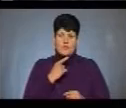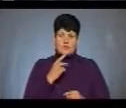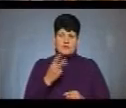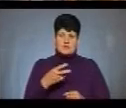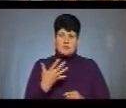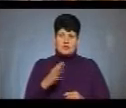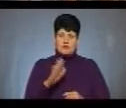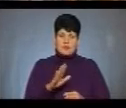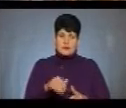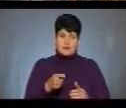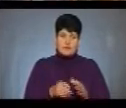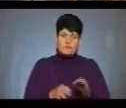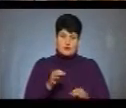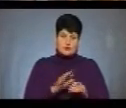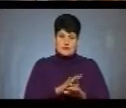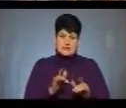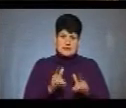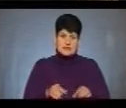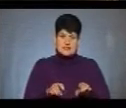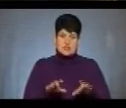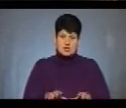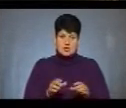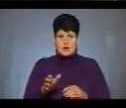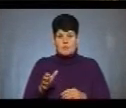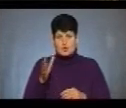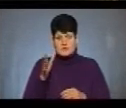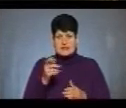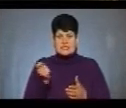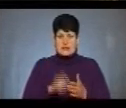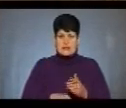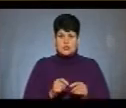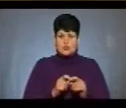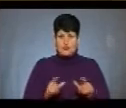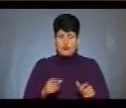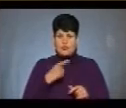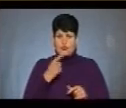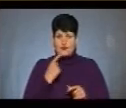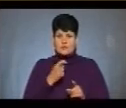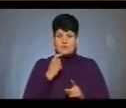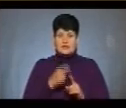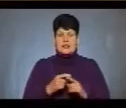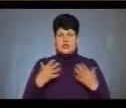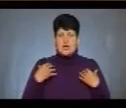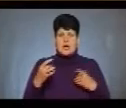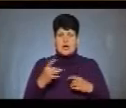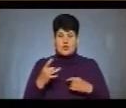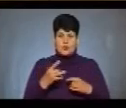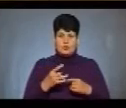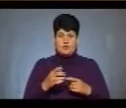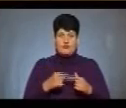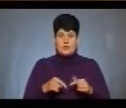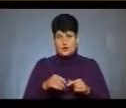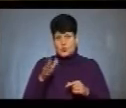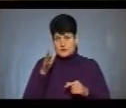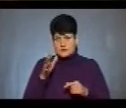вересня подав до суду, не згідний з рішенням відділу освіти закрити цю школу. За словами відповідачки начальниці районного відділу освіти Любові